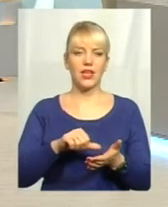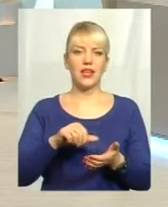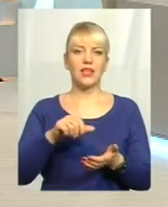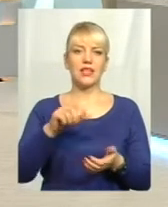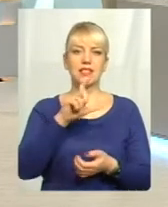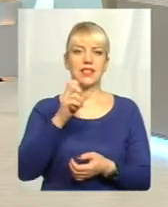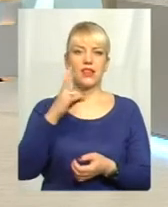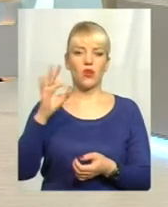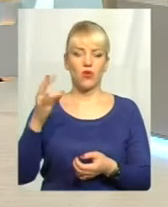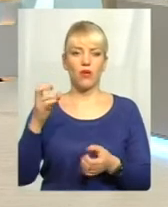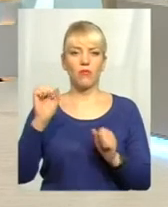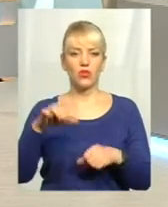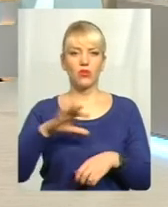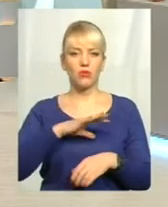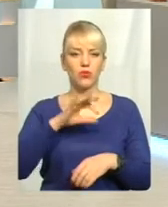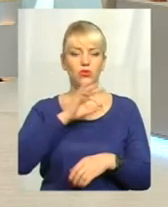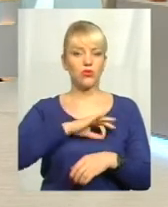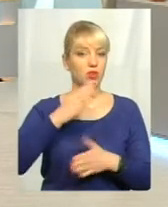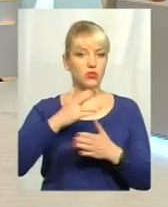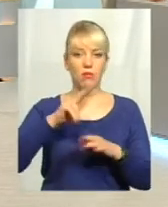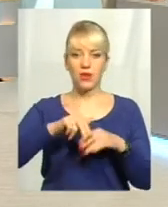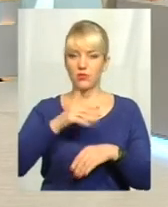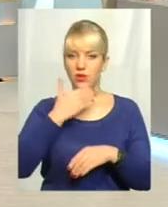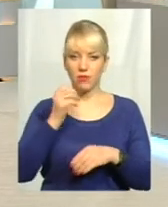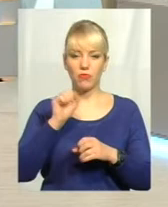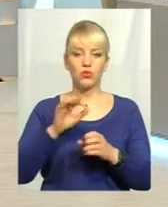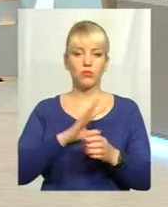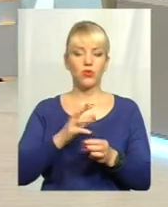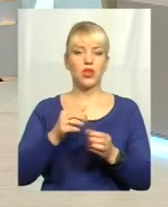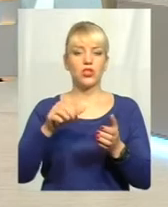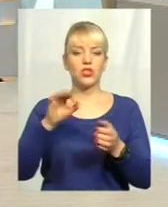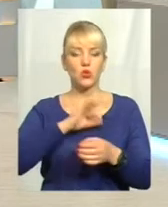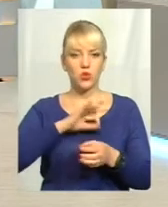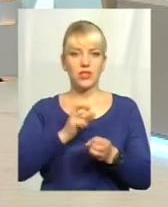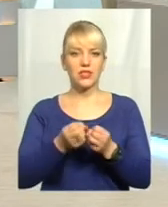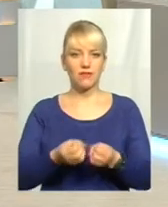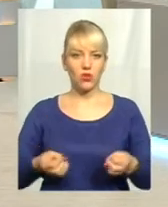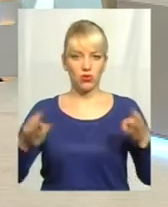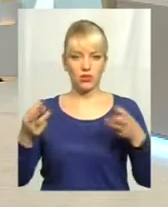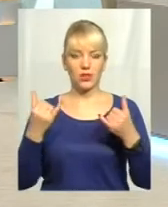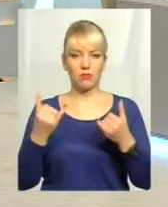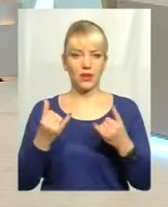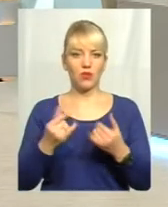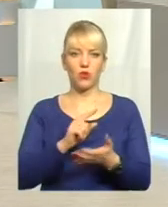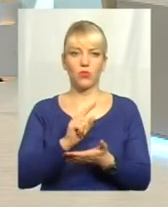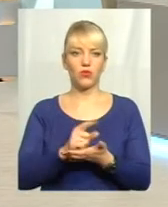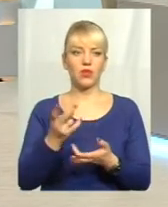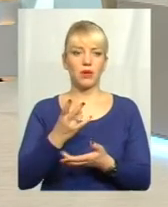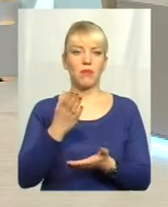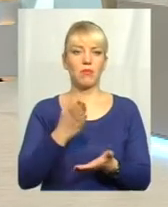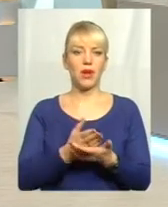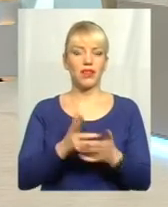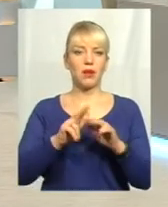скористатися, якщо ще немає паспорта, можна було скористатися свідоцтвом, то тепер, зась, треба обов'язково вже мати дитині паспорт.